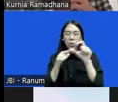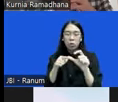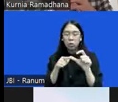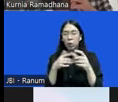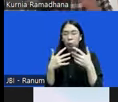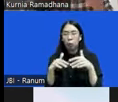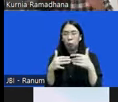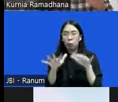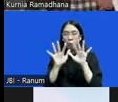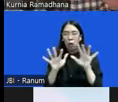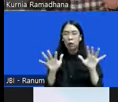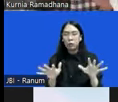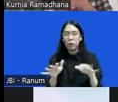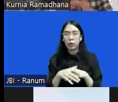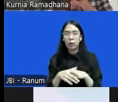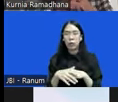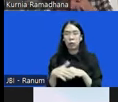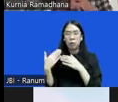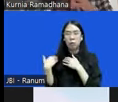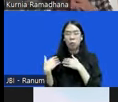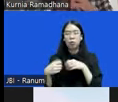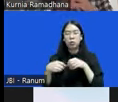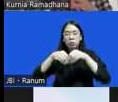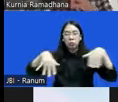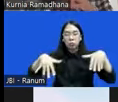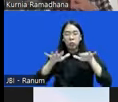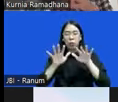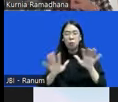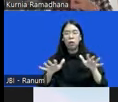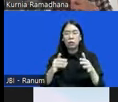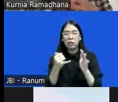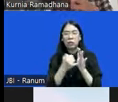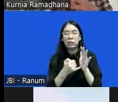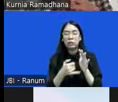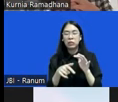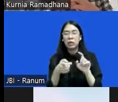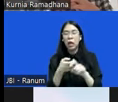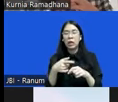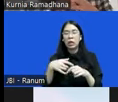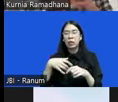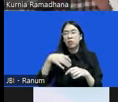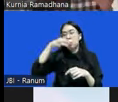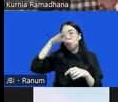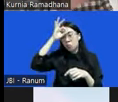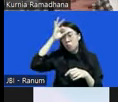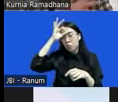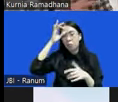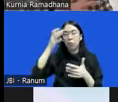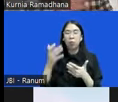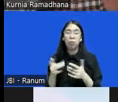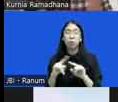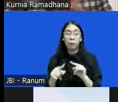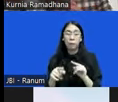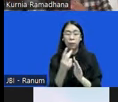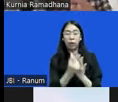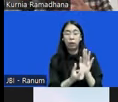Banyak posisi struktural juga banyak diisi oleh kader-kader Polri. Namun ini dengan RU Polri